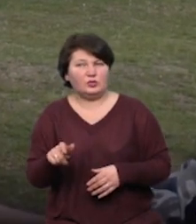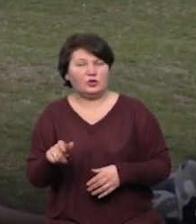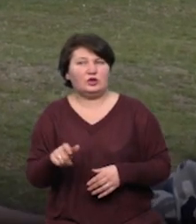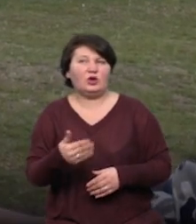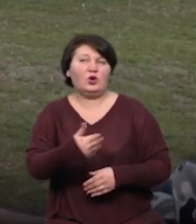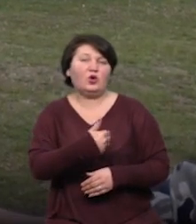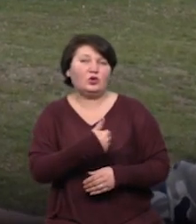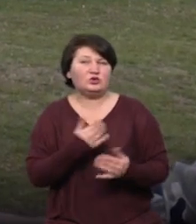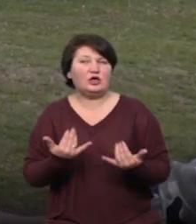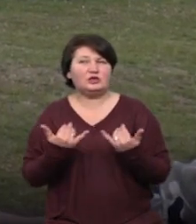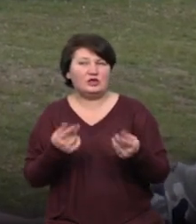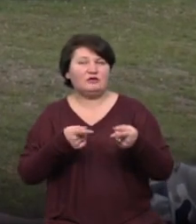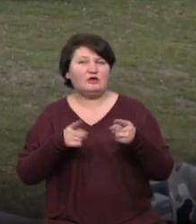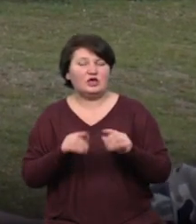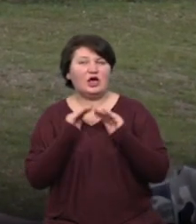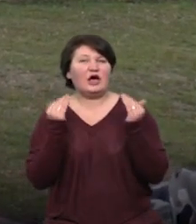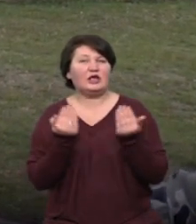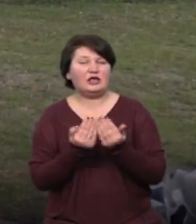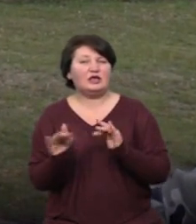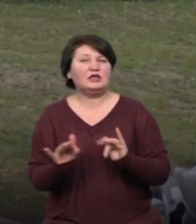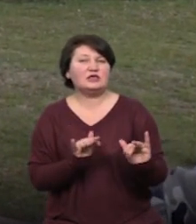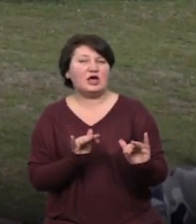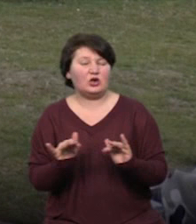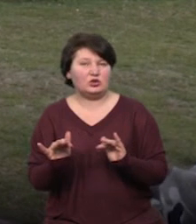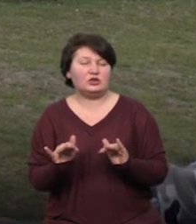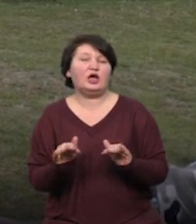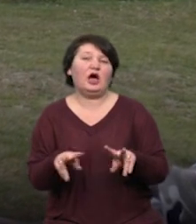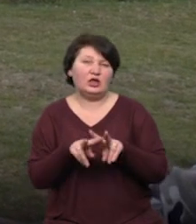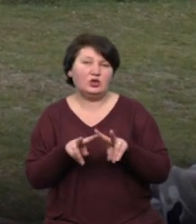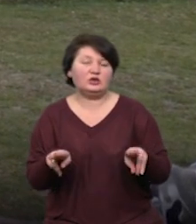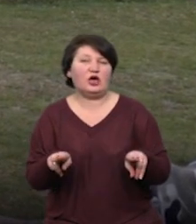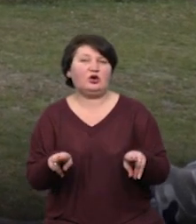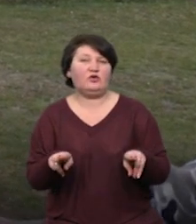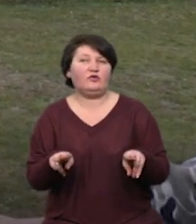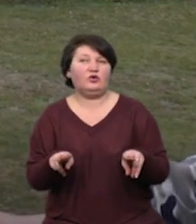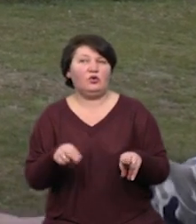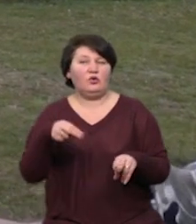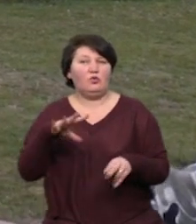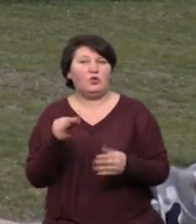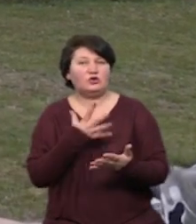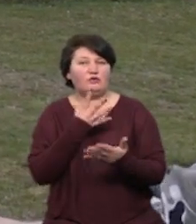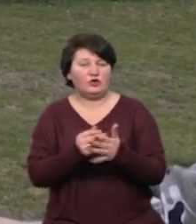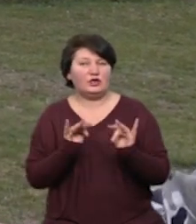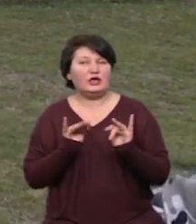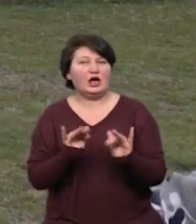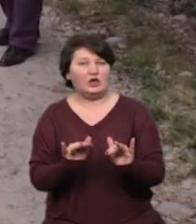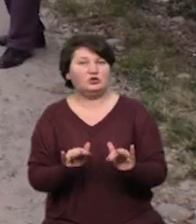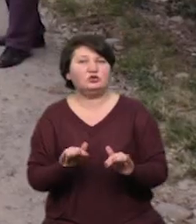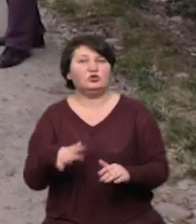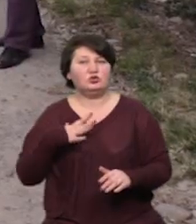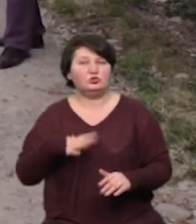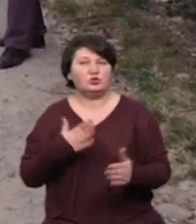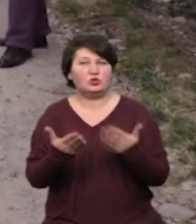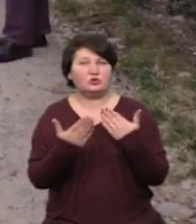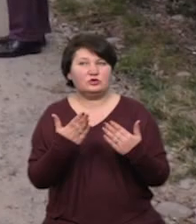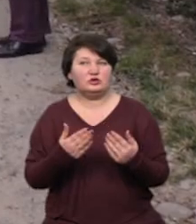хоча зараз звичайно карантинні заходи, але все одно по своїй діяльності вони змушені контактувати з